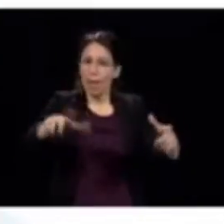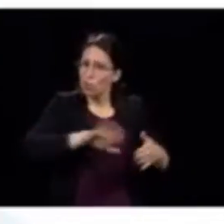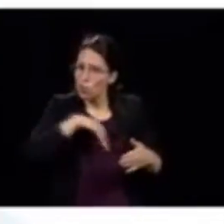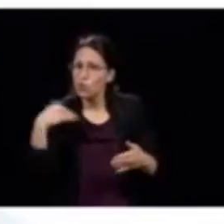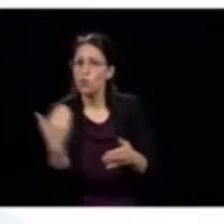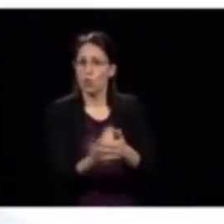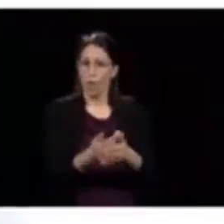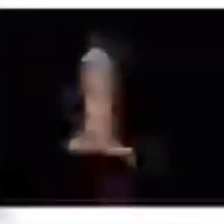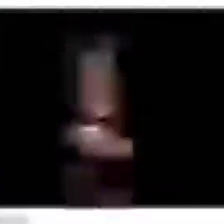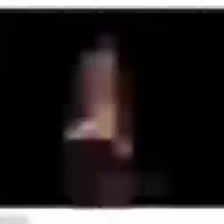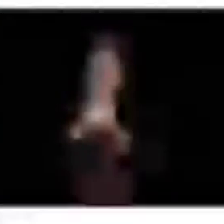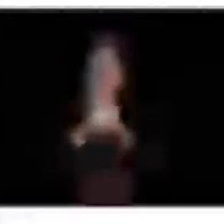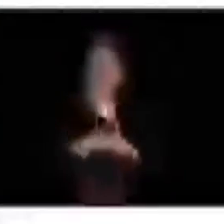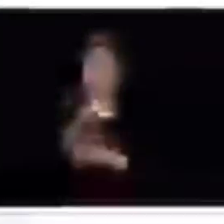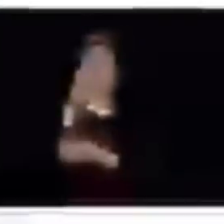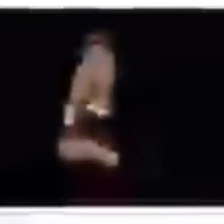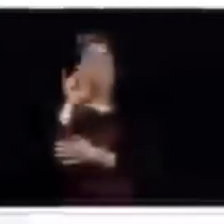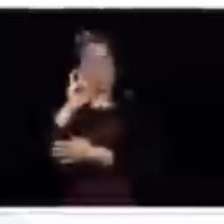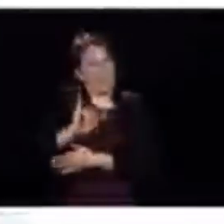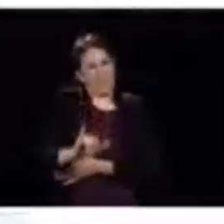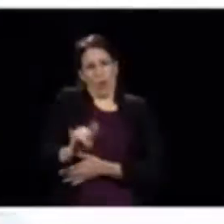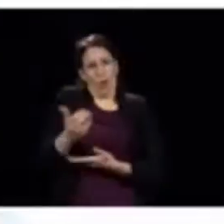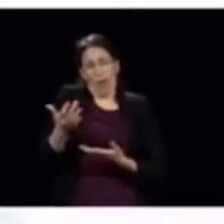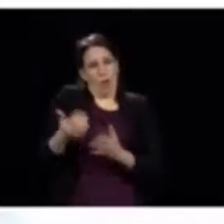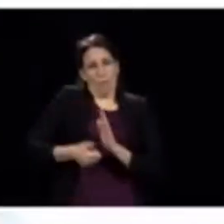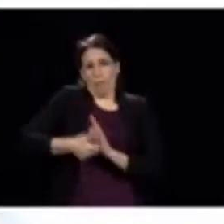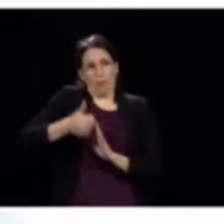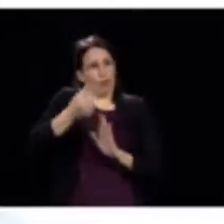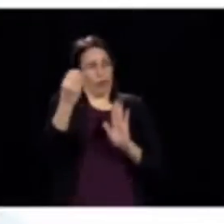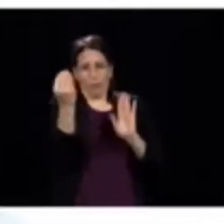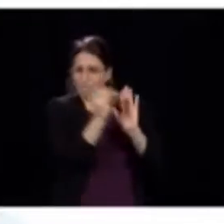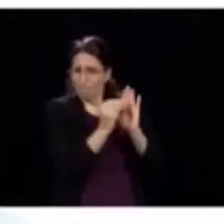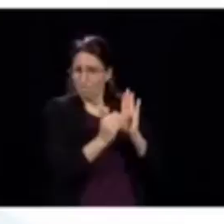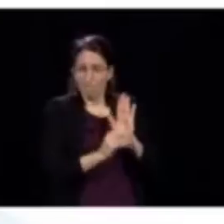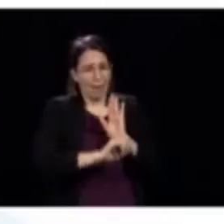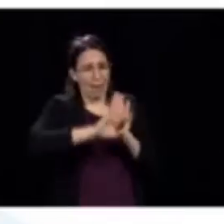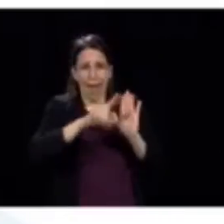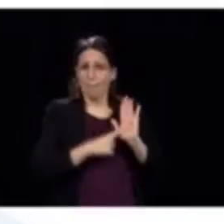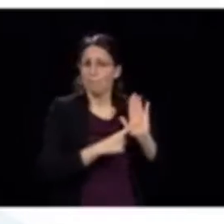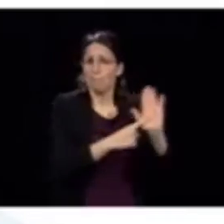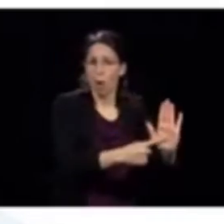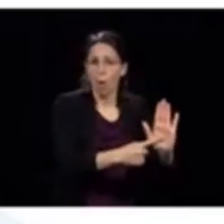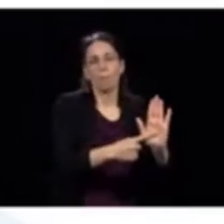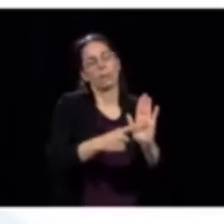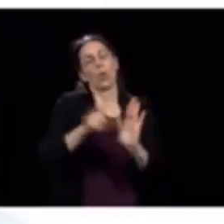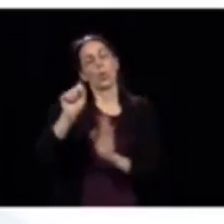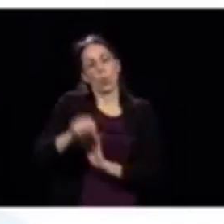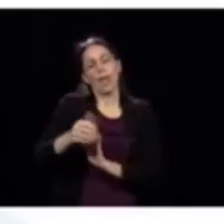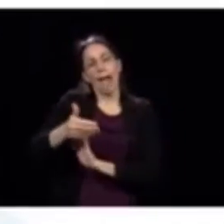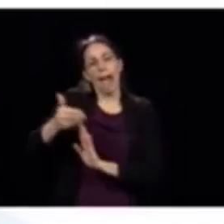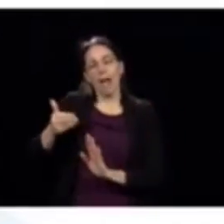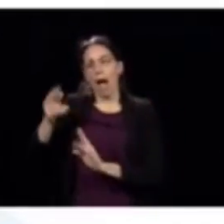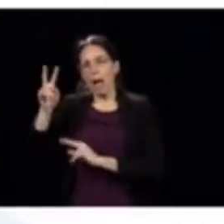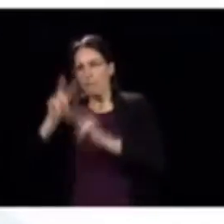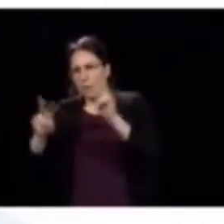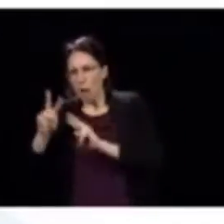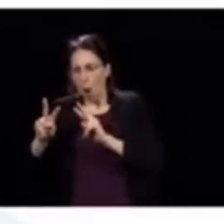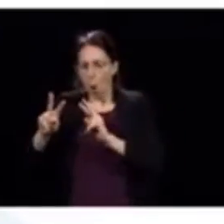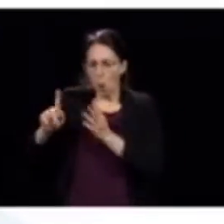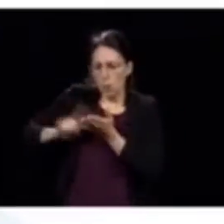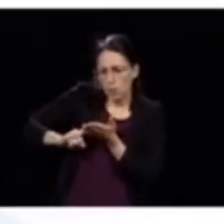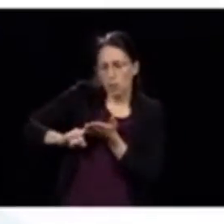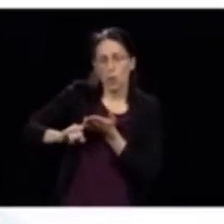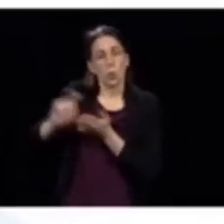'est à peu près ce qu'on peut faire, là, de plus clair, parce qu'on a dû revoir des choses. On a dû revoir dans le contexte